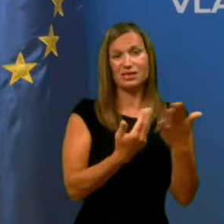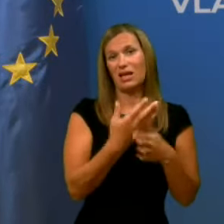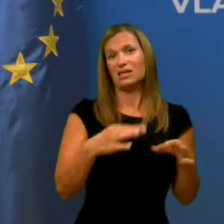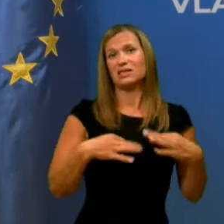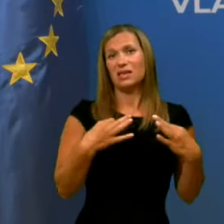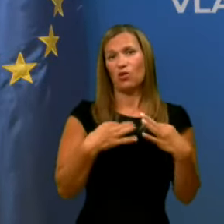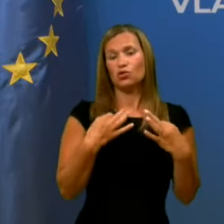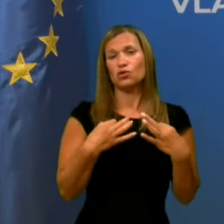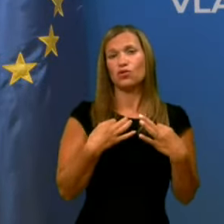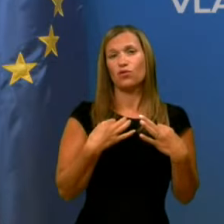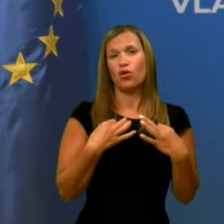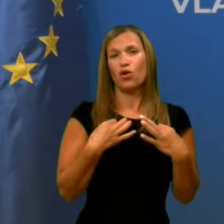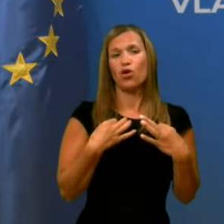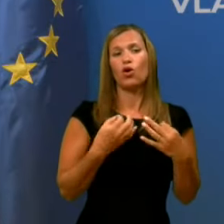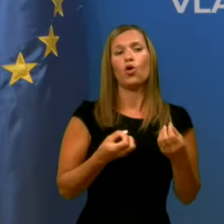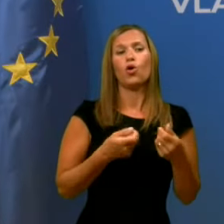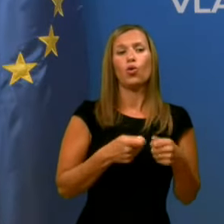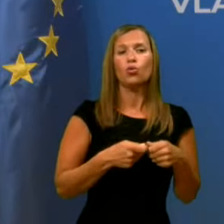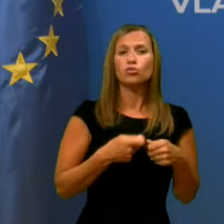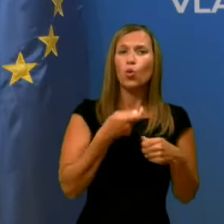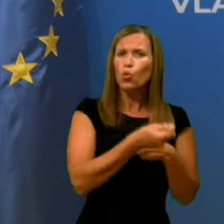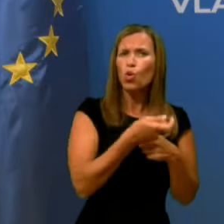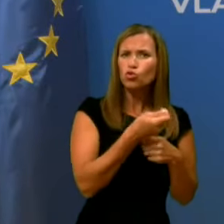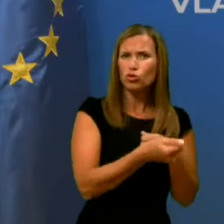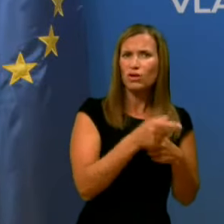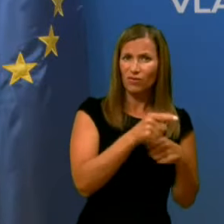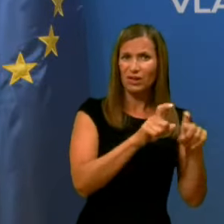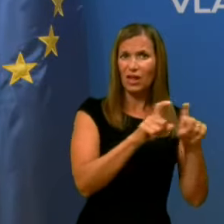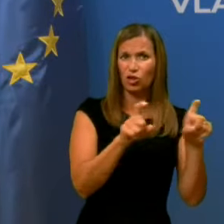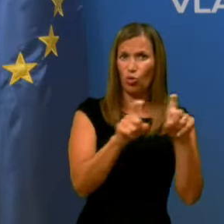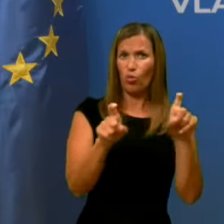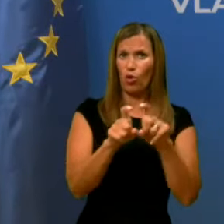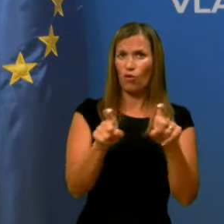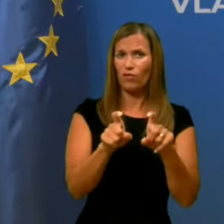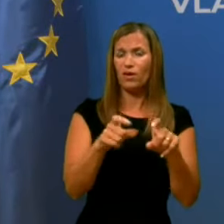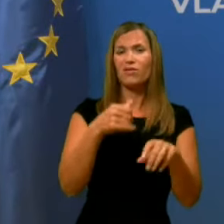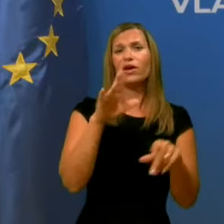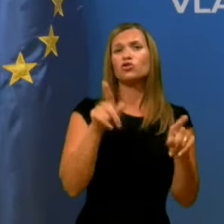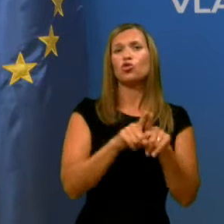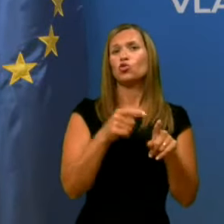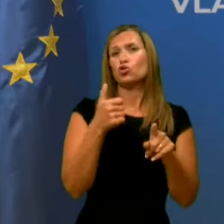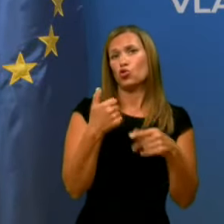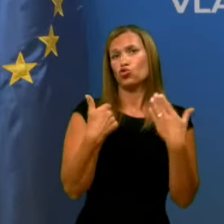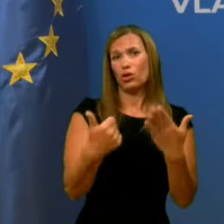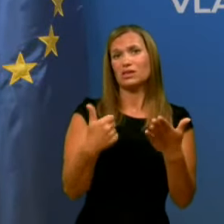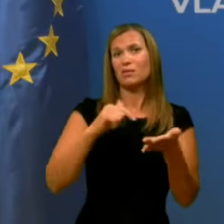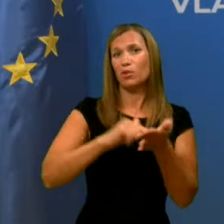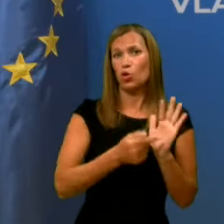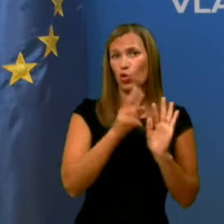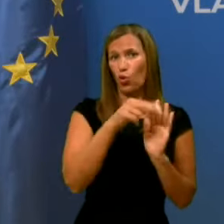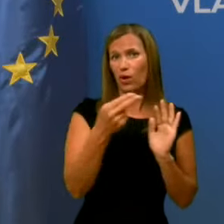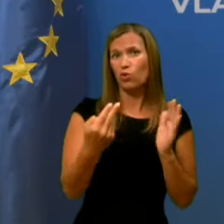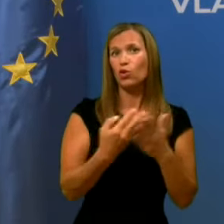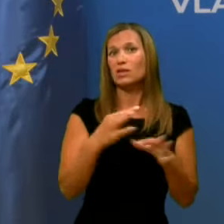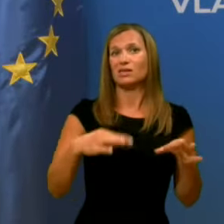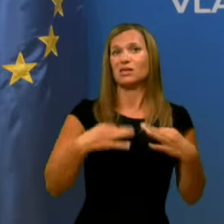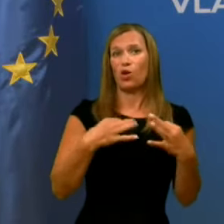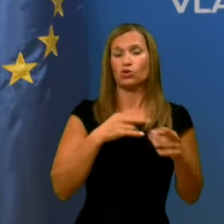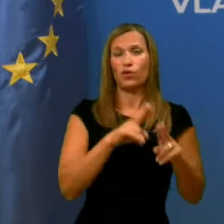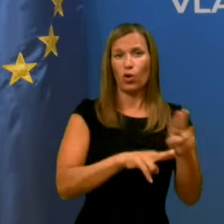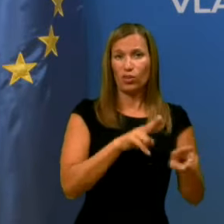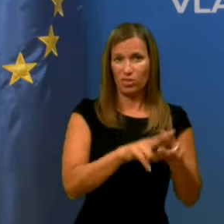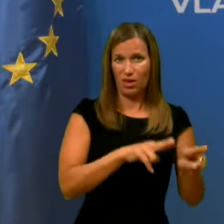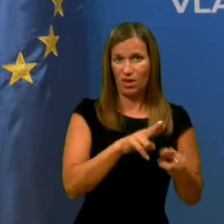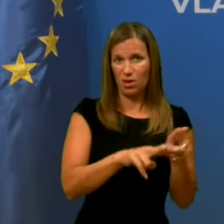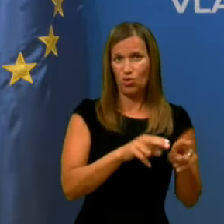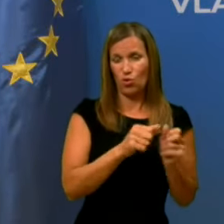vloži v te domove v letošnjem letu konkretno preko 160 milijonov evrov za zdravstveno njego. In